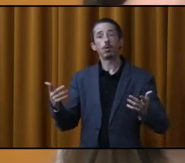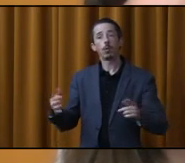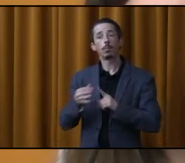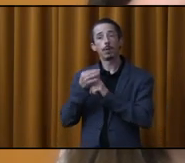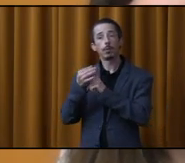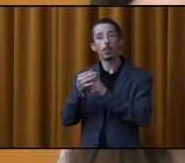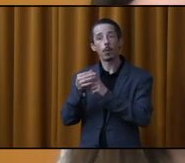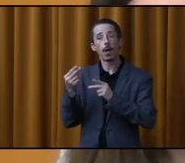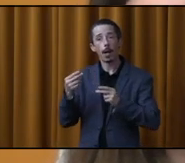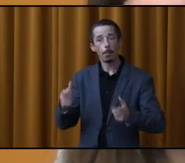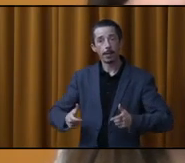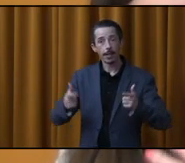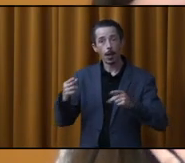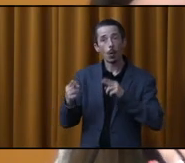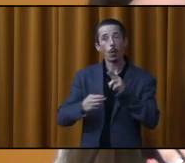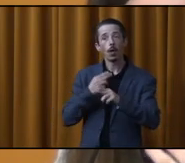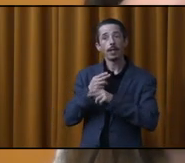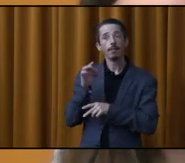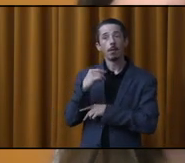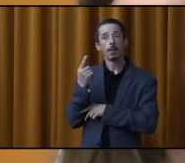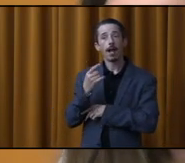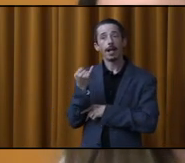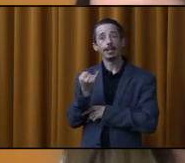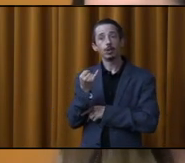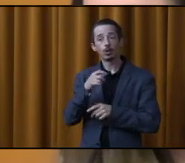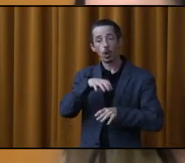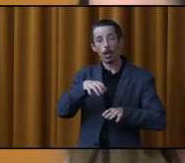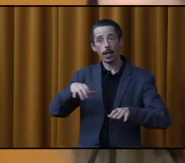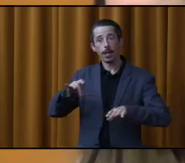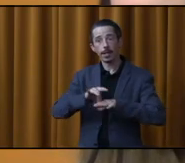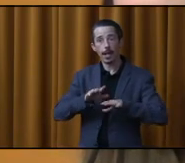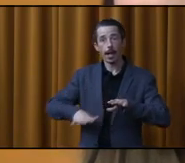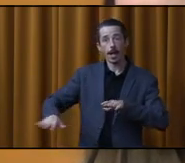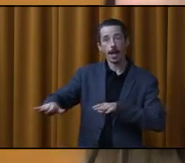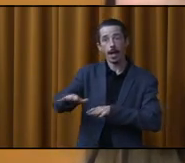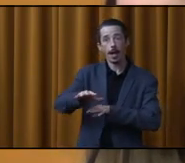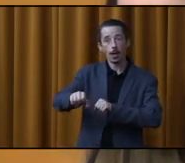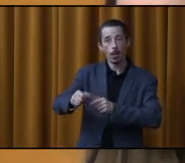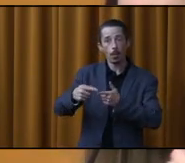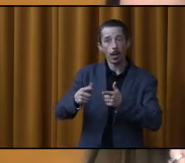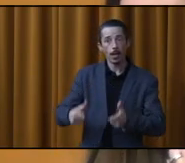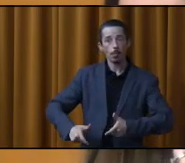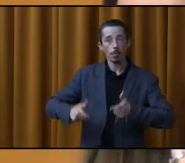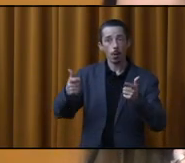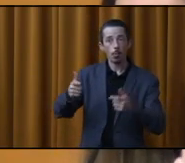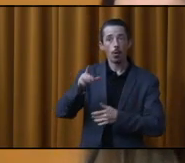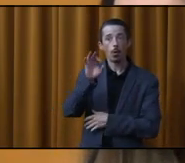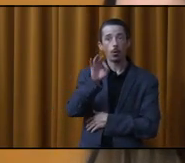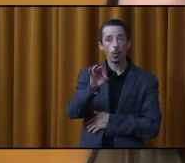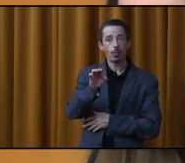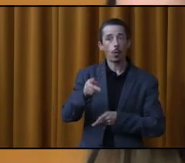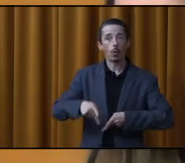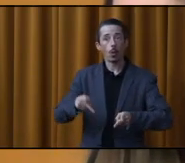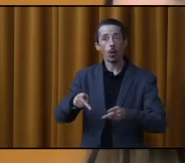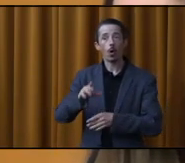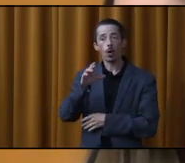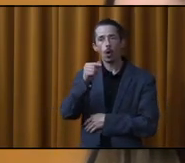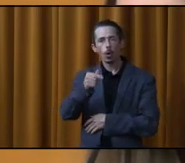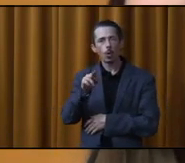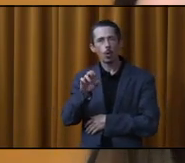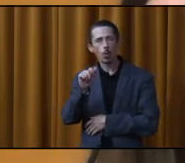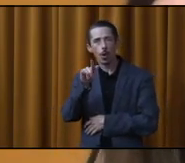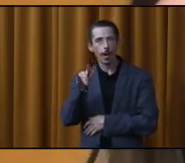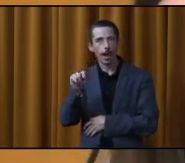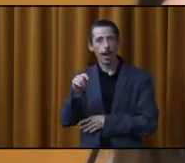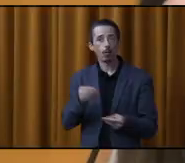à habitation unifamiliale isolée sur un terrain vacant en milieu construit sur l'immeuble situé au 9 rue Goulet telle que